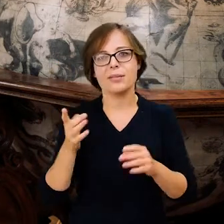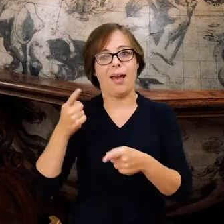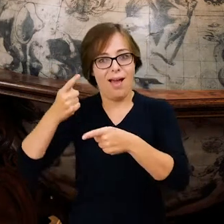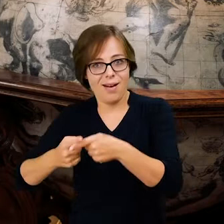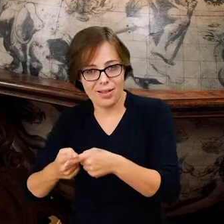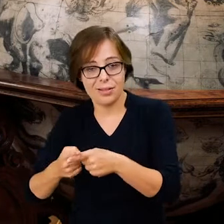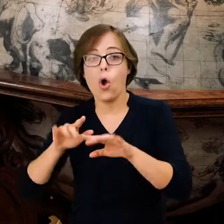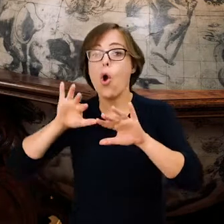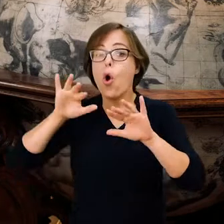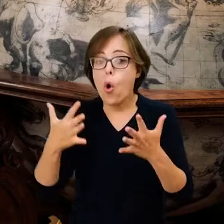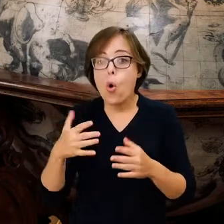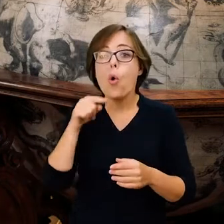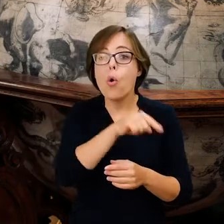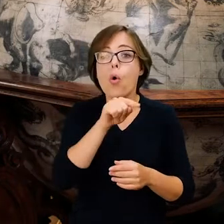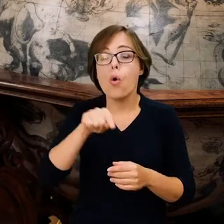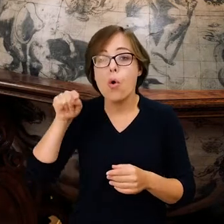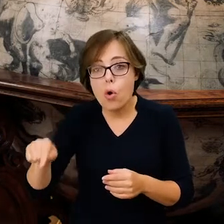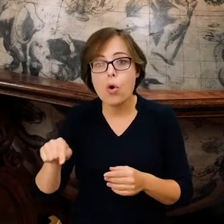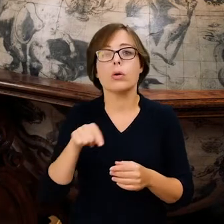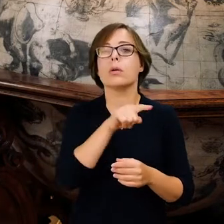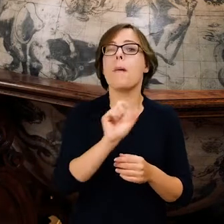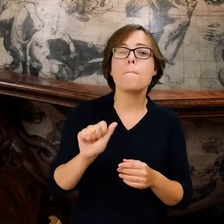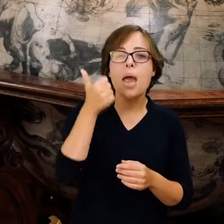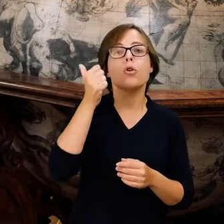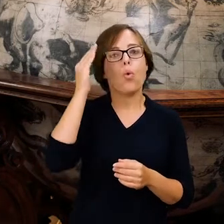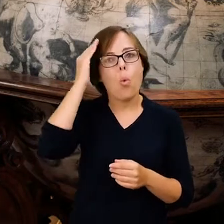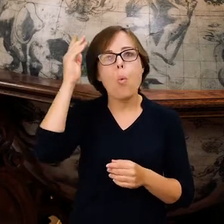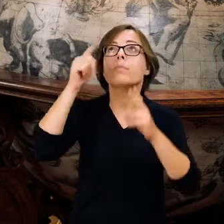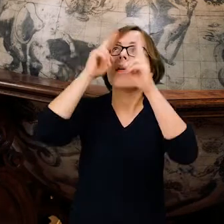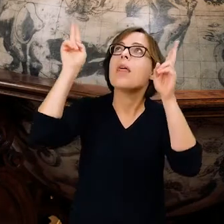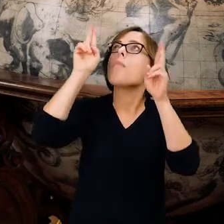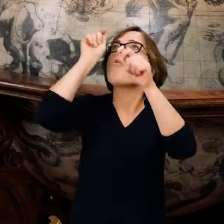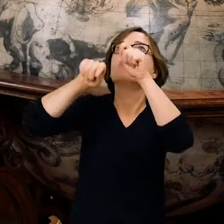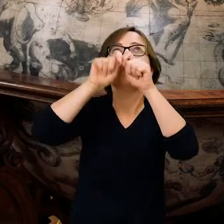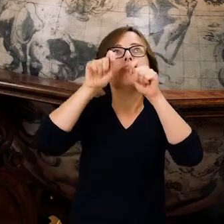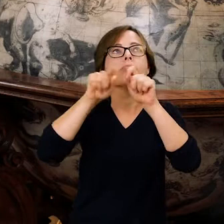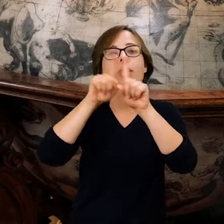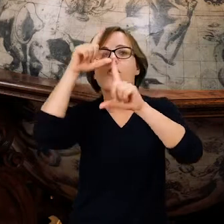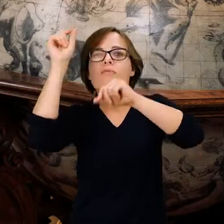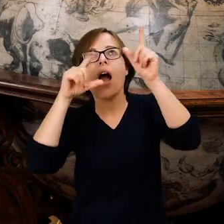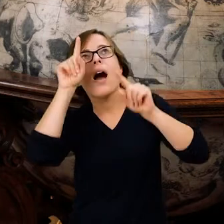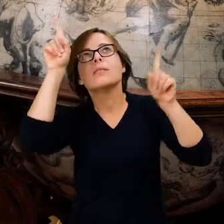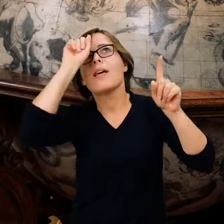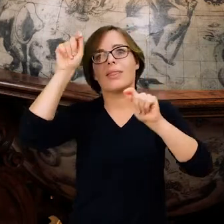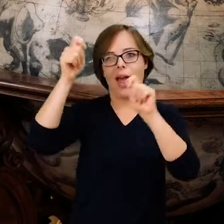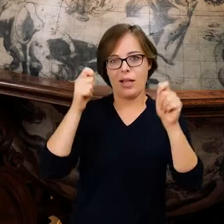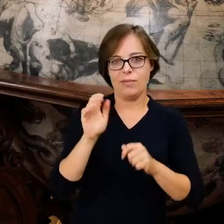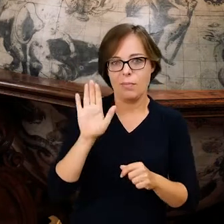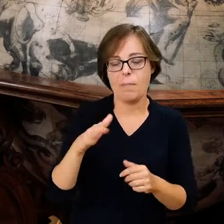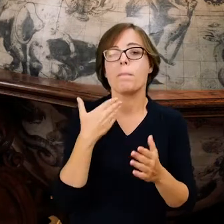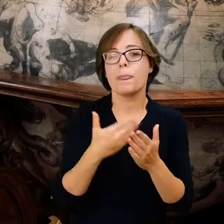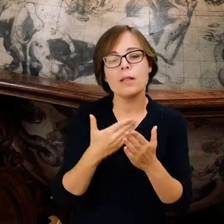które jako pierwsze potrafiły określić już te gwiazdozbiory. Czyli nazwy tych gwiazdozbiorów pochodzą właśnie z mitologii